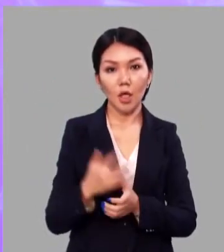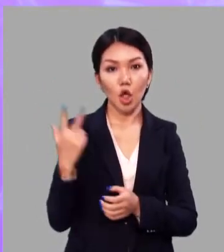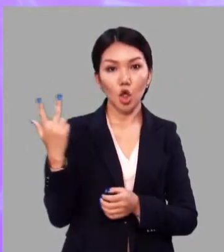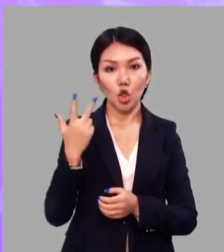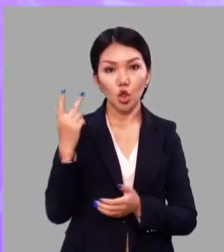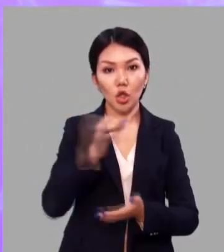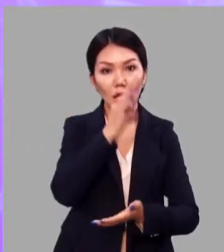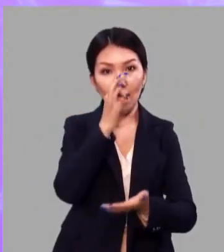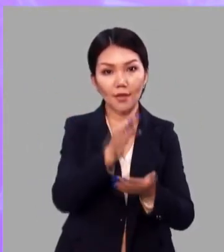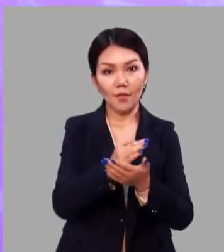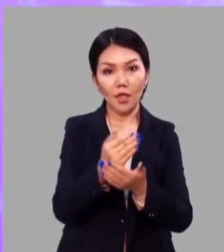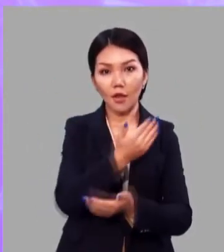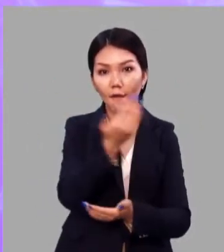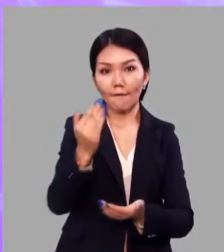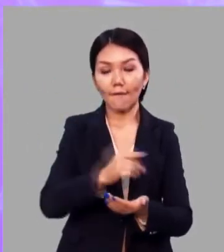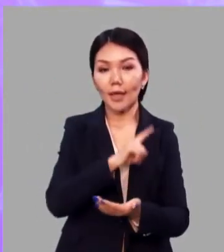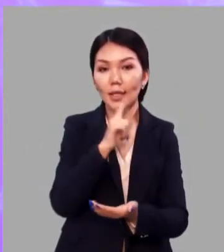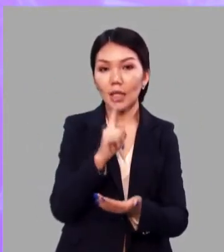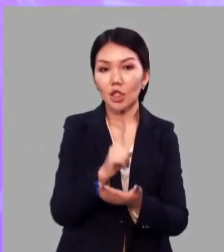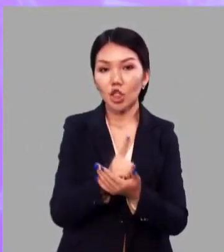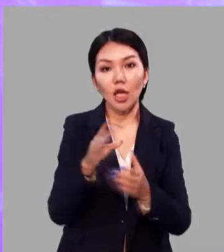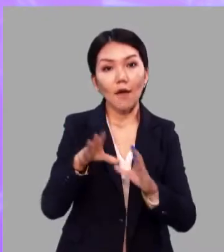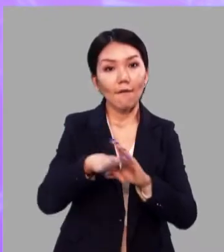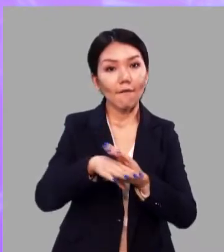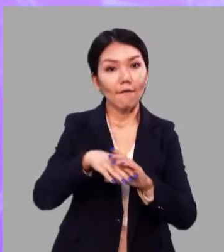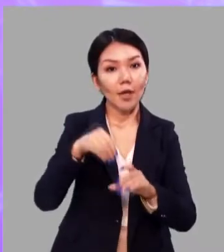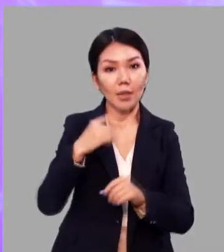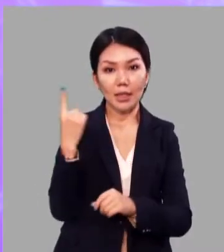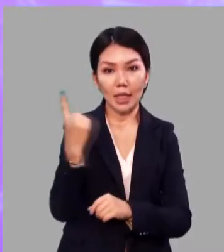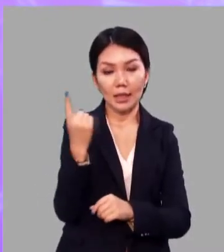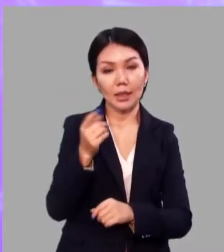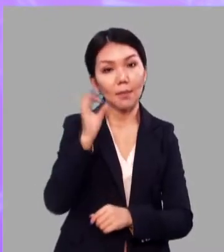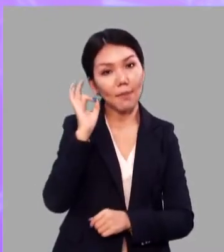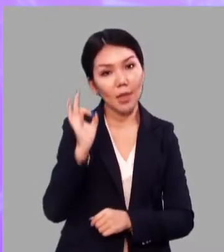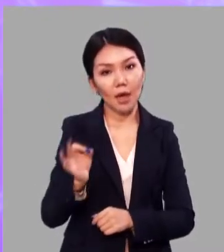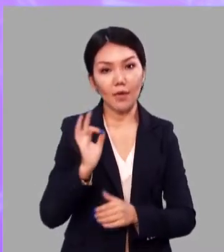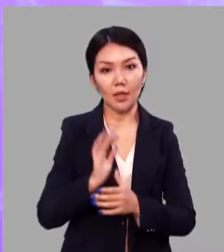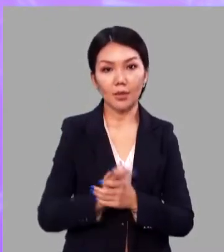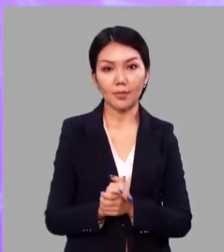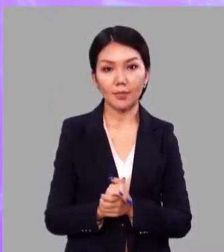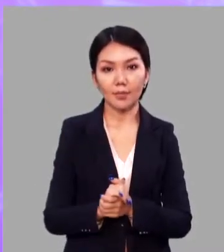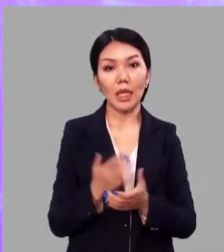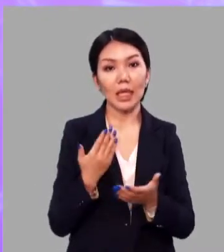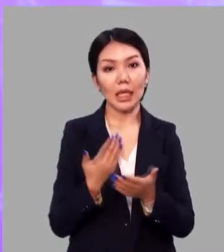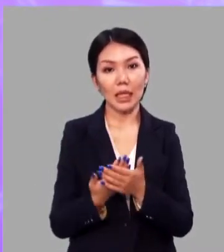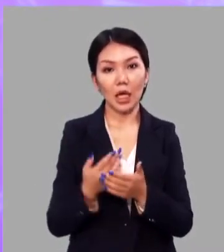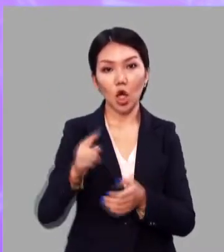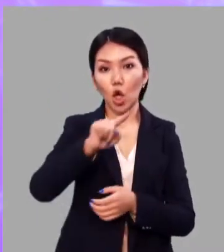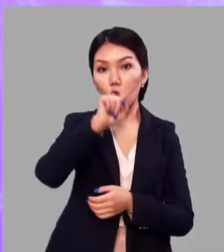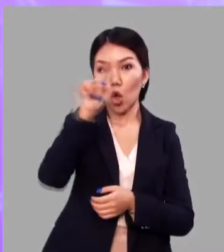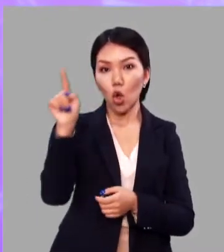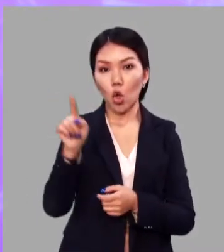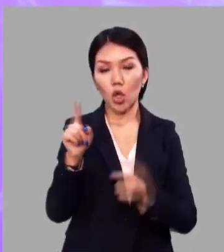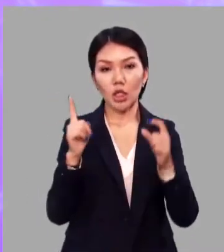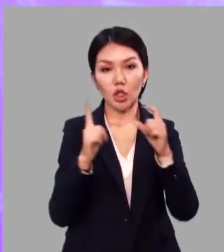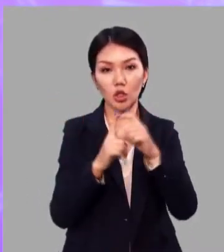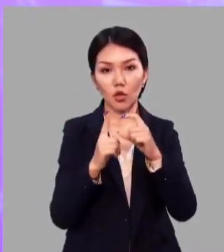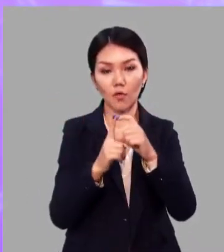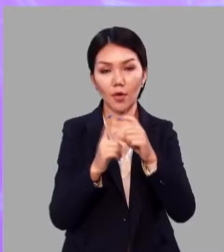Из трех ответов вы должны выбрать один правильный. Итак,